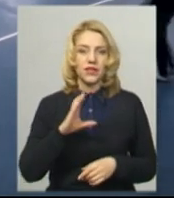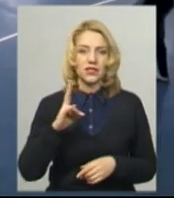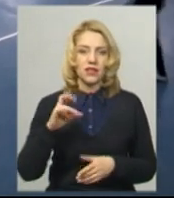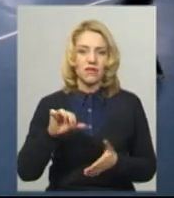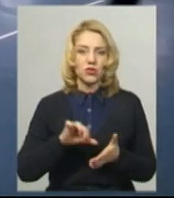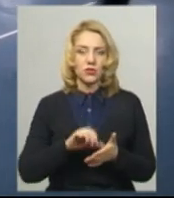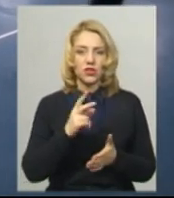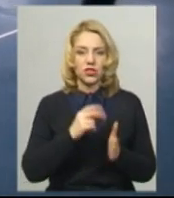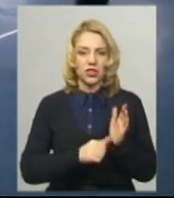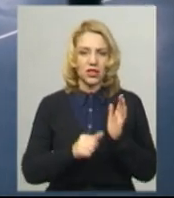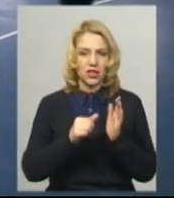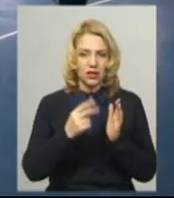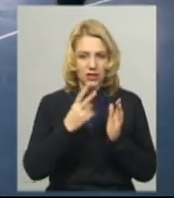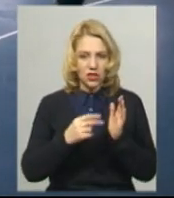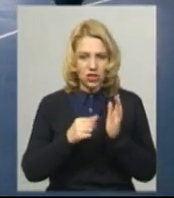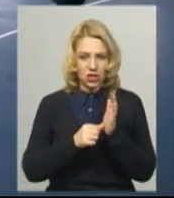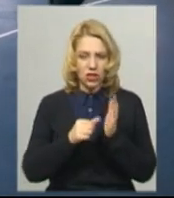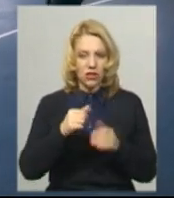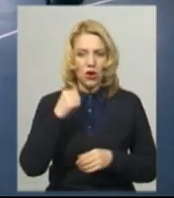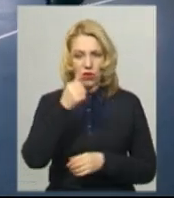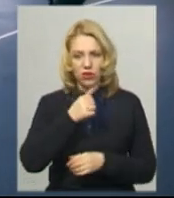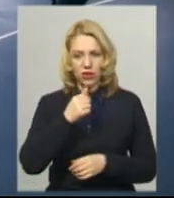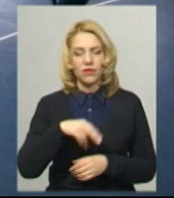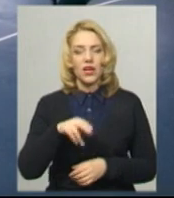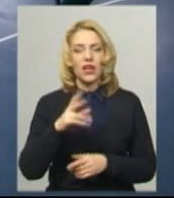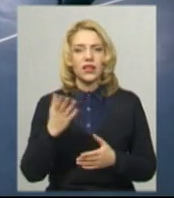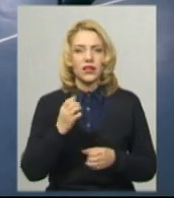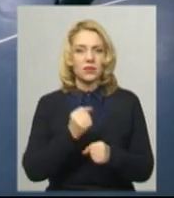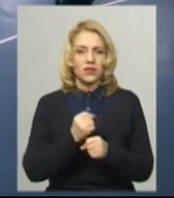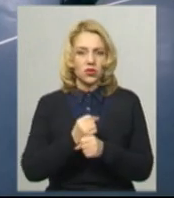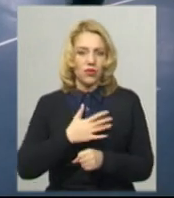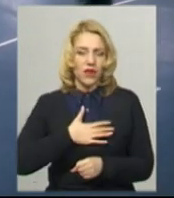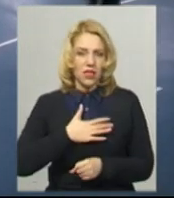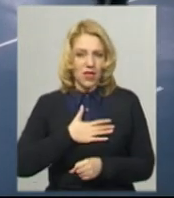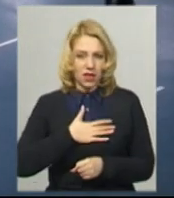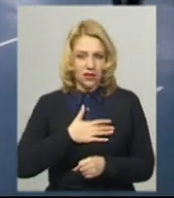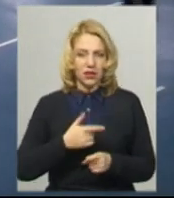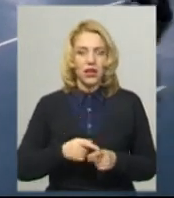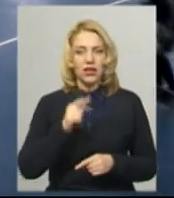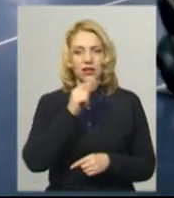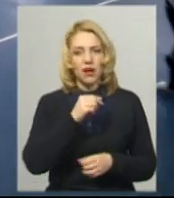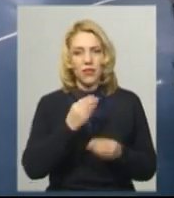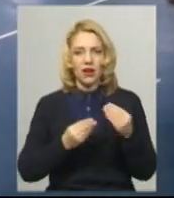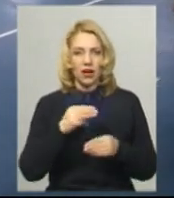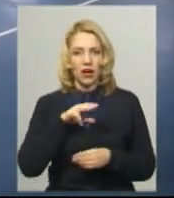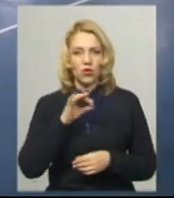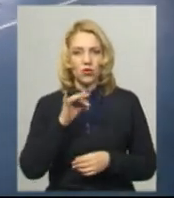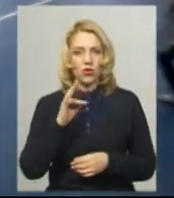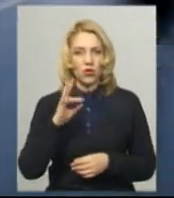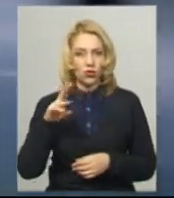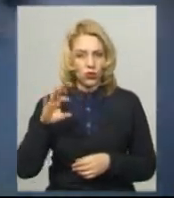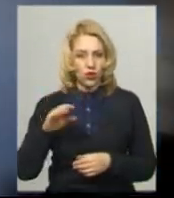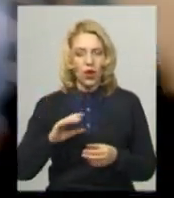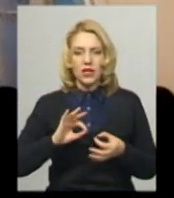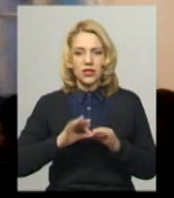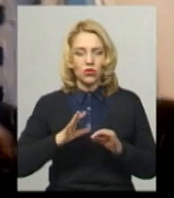-річний гравець Олександр Олексеїв, який працює в Канаді і грає там за клуб «Воркута-Торонто». Футболіст каже, складною в цих змаганнях видалася остання